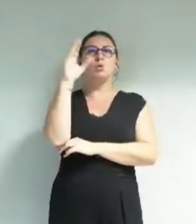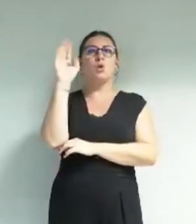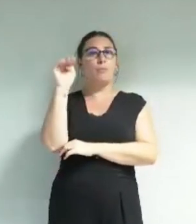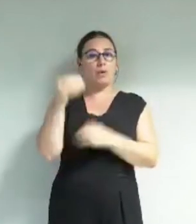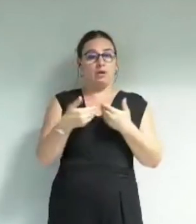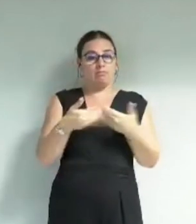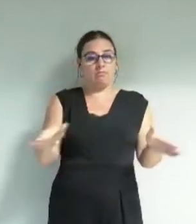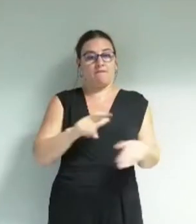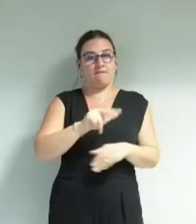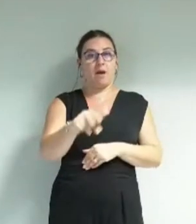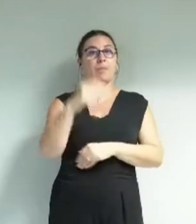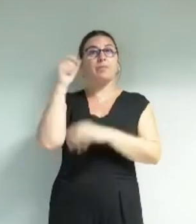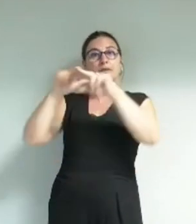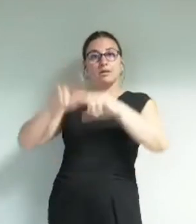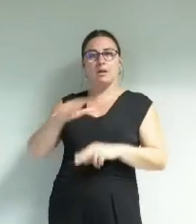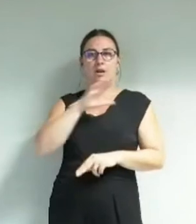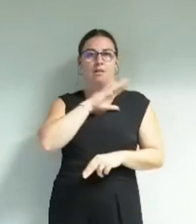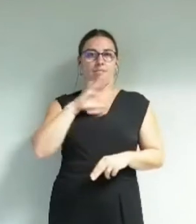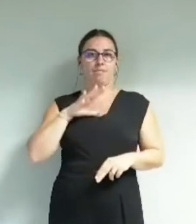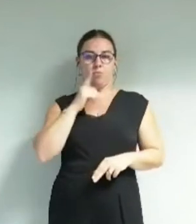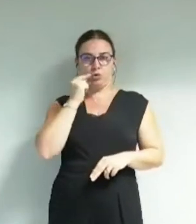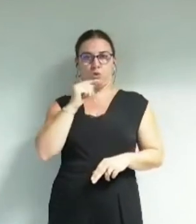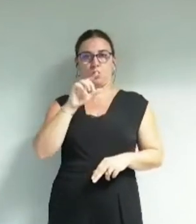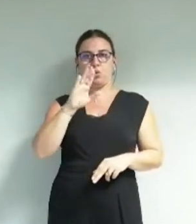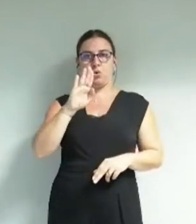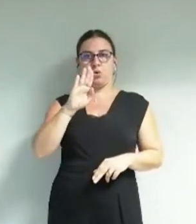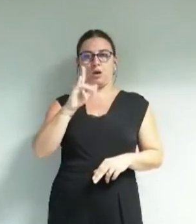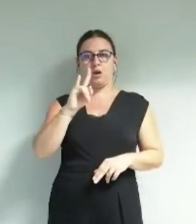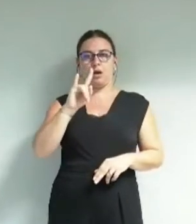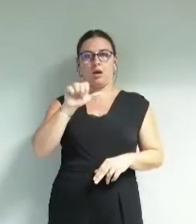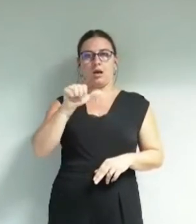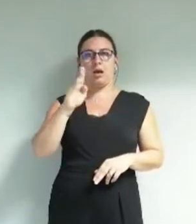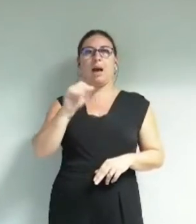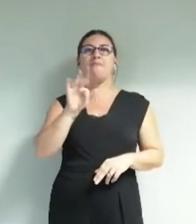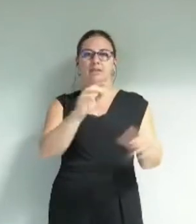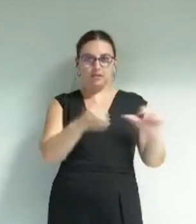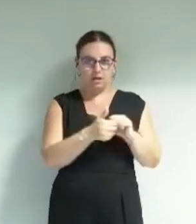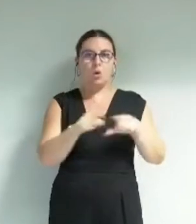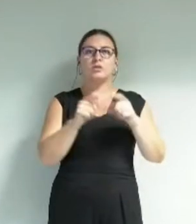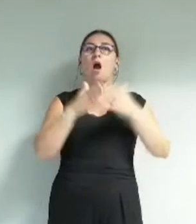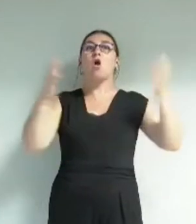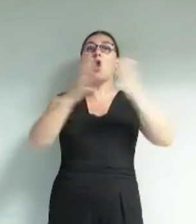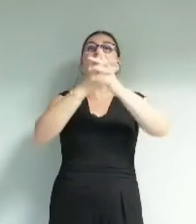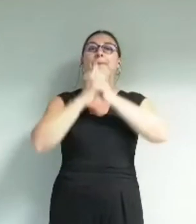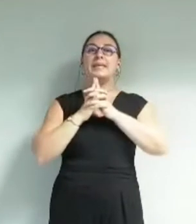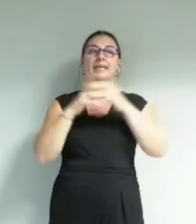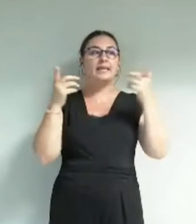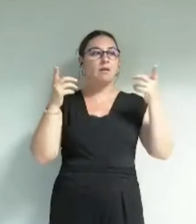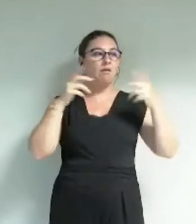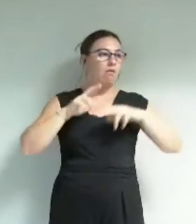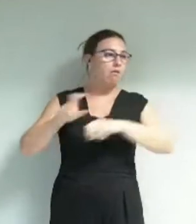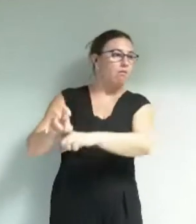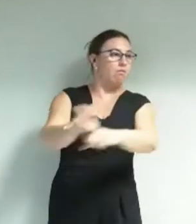réouverte au public sous le pilotage de mon collègue Klaus Abfast la mise à disposition de locaux à l'abbaye pour le grand collectif et par